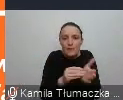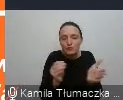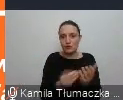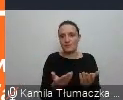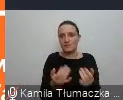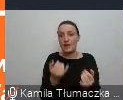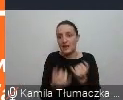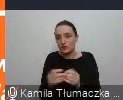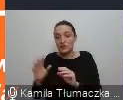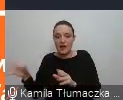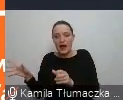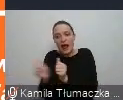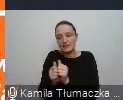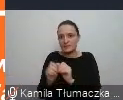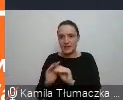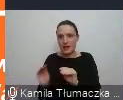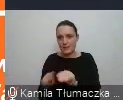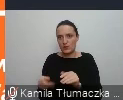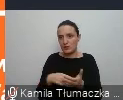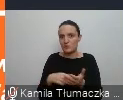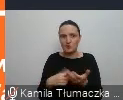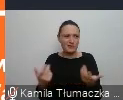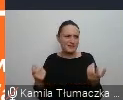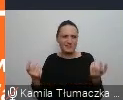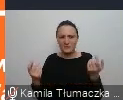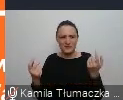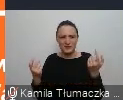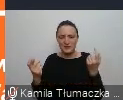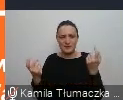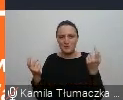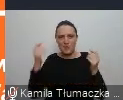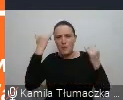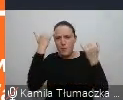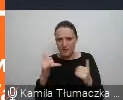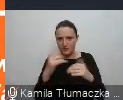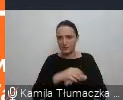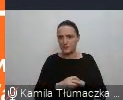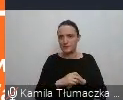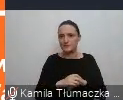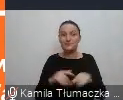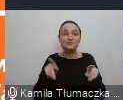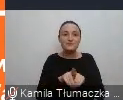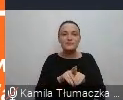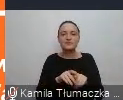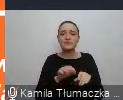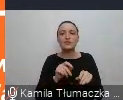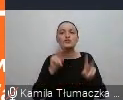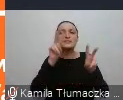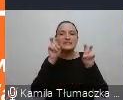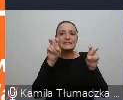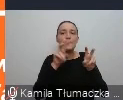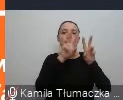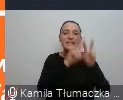towarzyszy nam terapeuta i tu mamy kompletne nieporozumienie. Dodatkowo, jeśli chodzi o taką wybiórczość cytowania